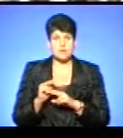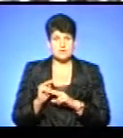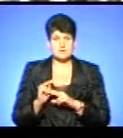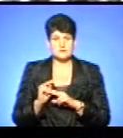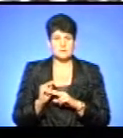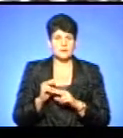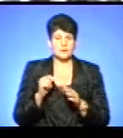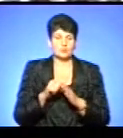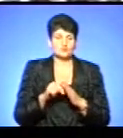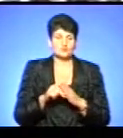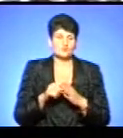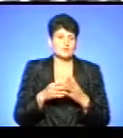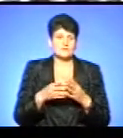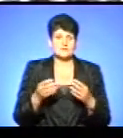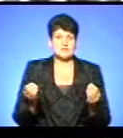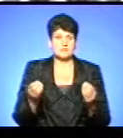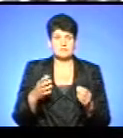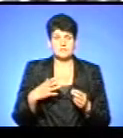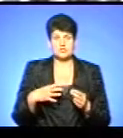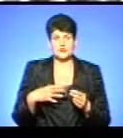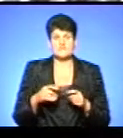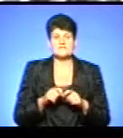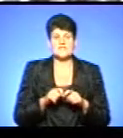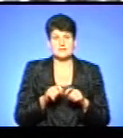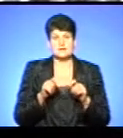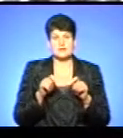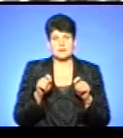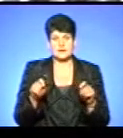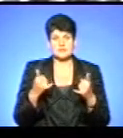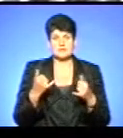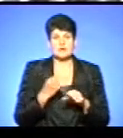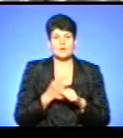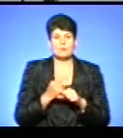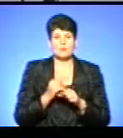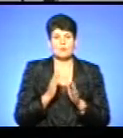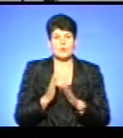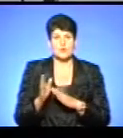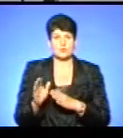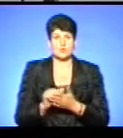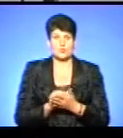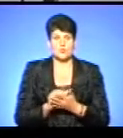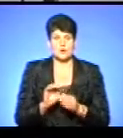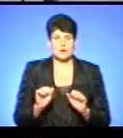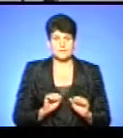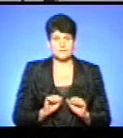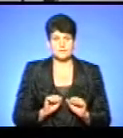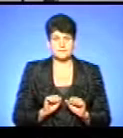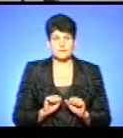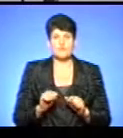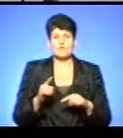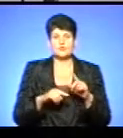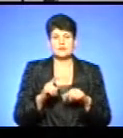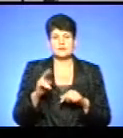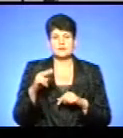І по суті все, чекаємо відкриття, зараз робимо порядки, уборки. Зазначу, родині